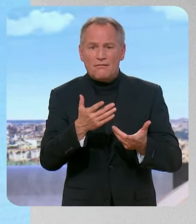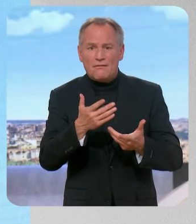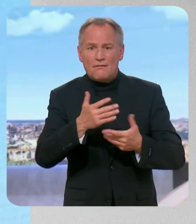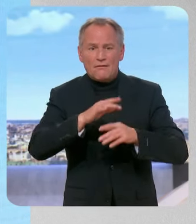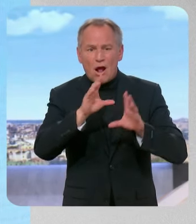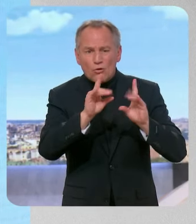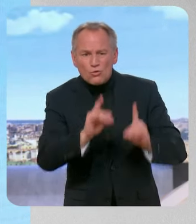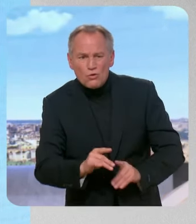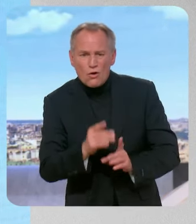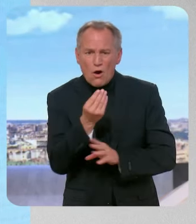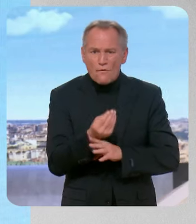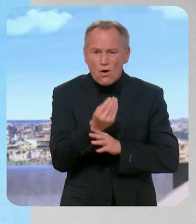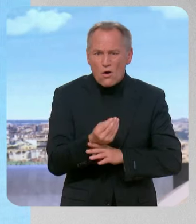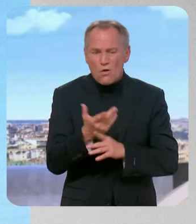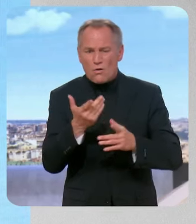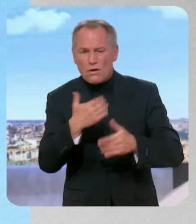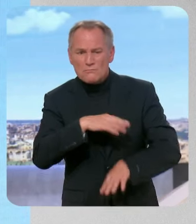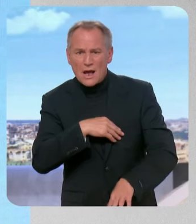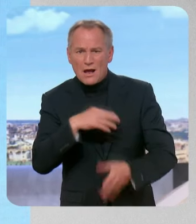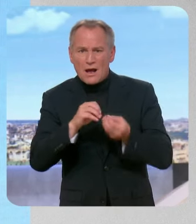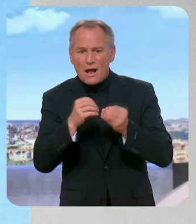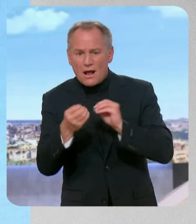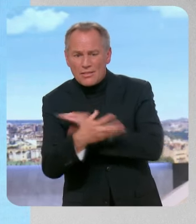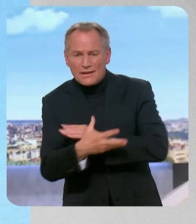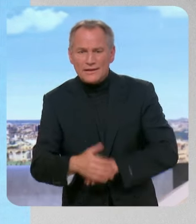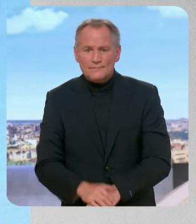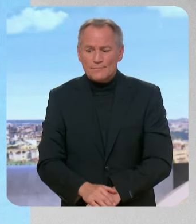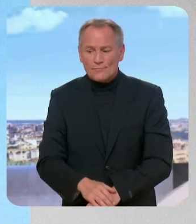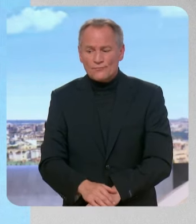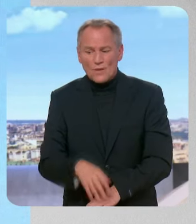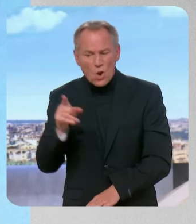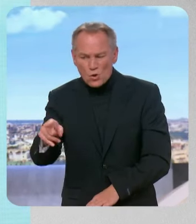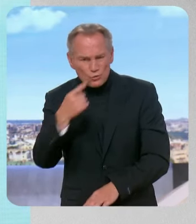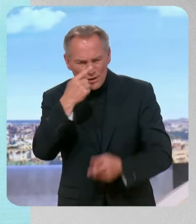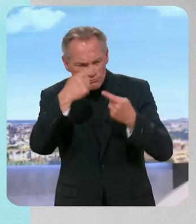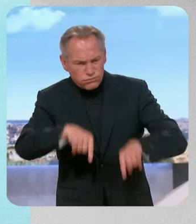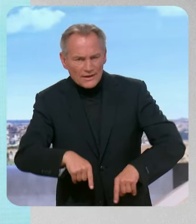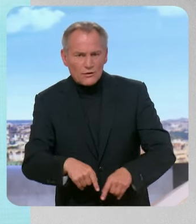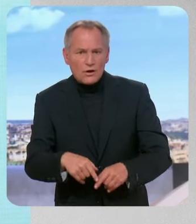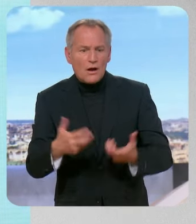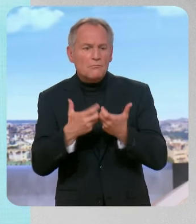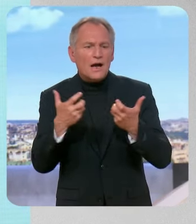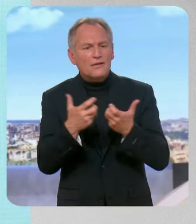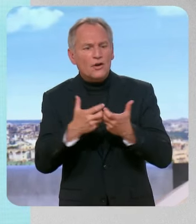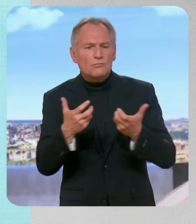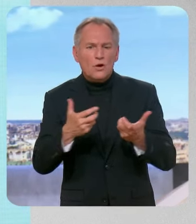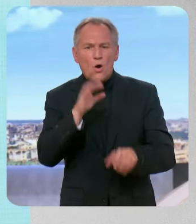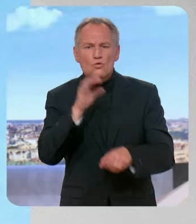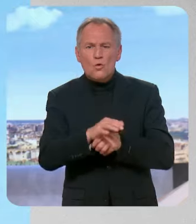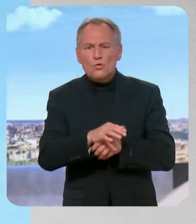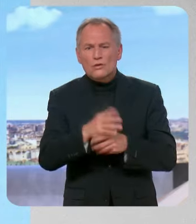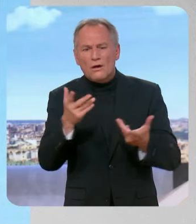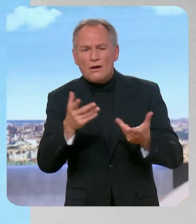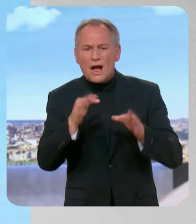rendez-vous. Il s'en défend. Il n'est pas là ce matin pour vous répondre, mais tout ce que vous venez de dire, notamment sur le dernier argument... Il se trouve que c'est vrai.